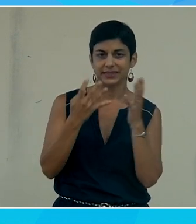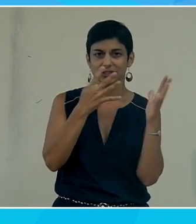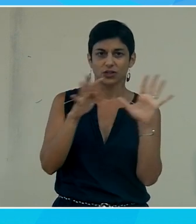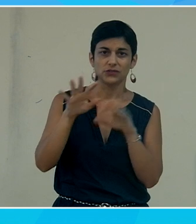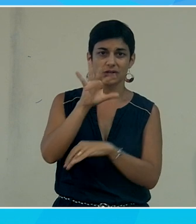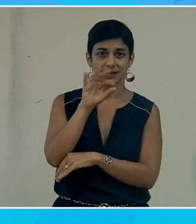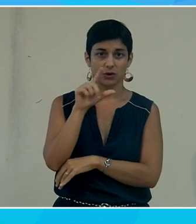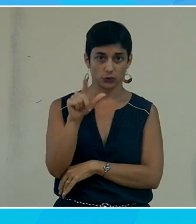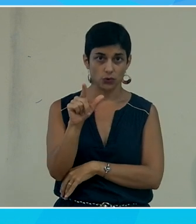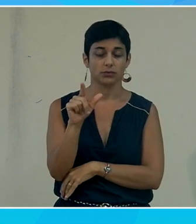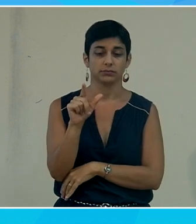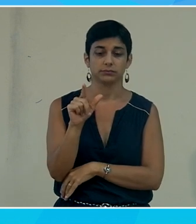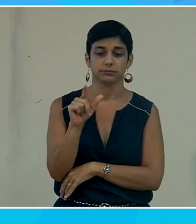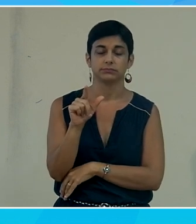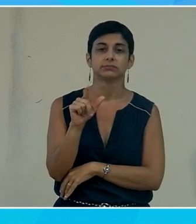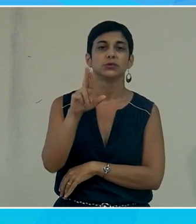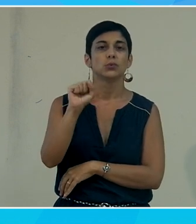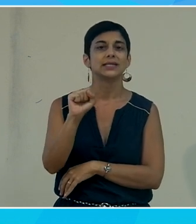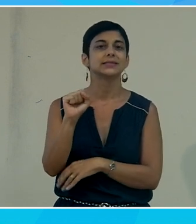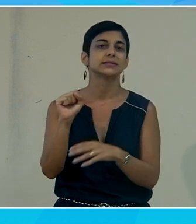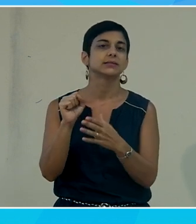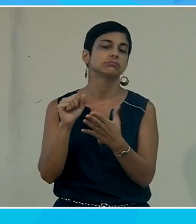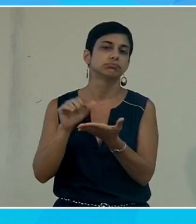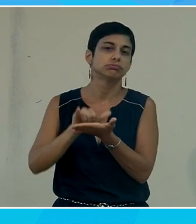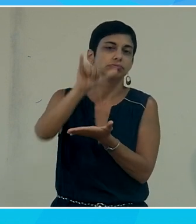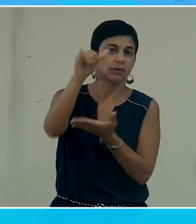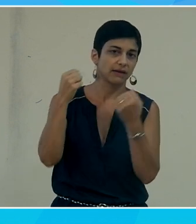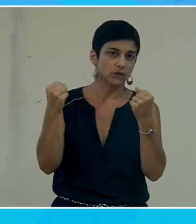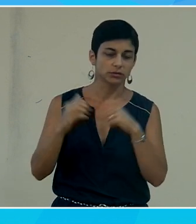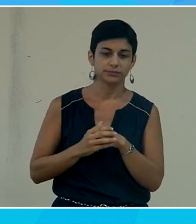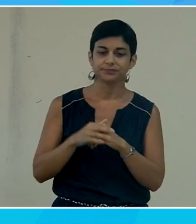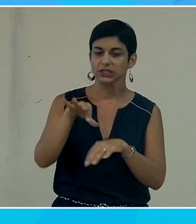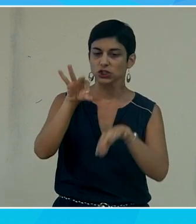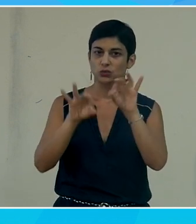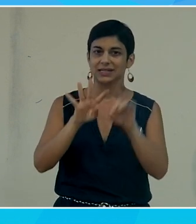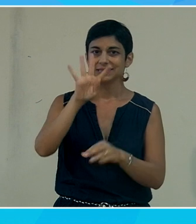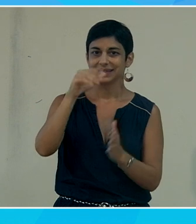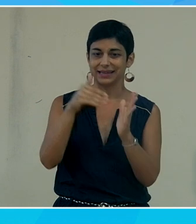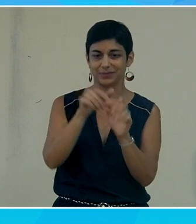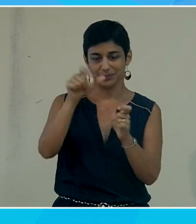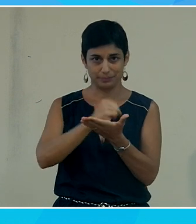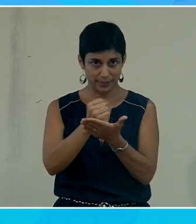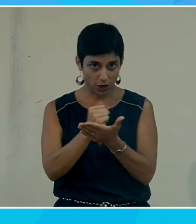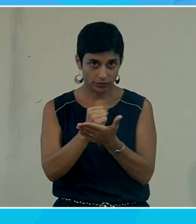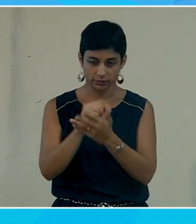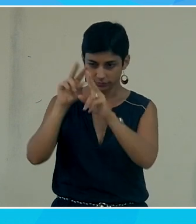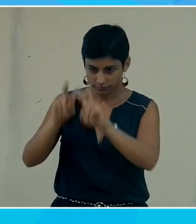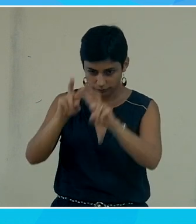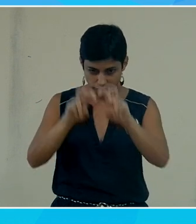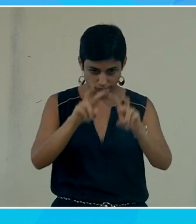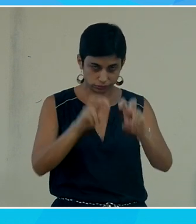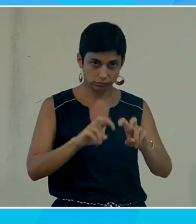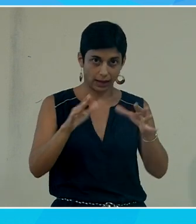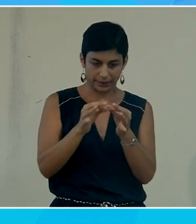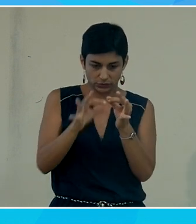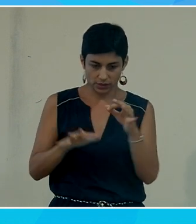l'US Air Force ils ont pris 4000 pilotes ils les ont mesurés ils ont dit on va prendre des moyennes et puis sur la base de ces